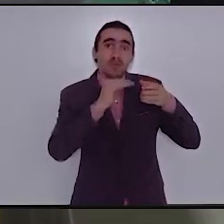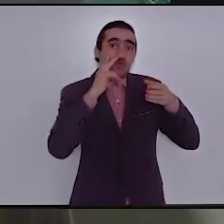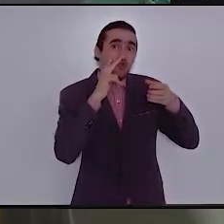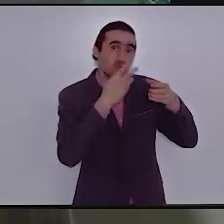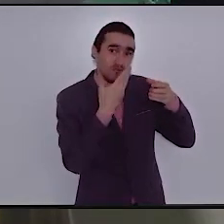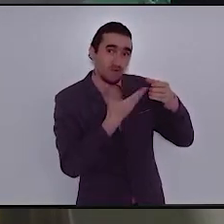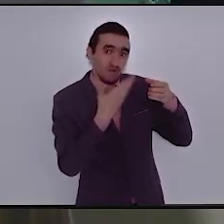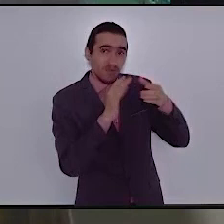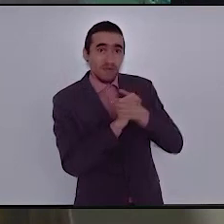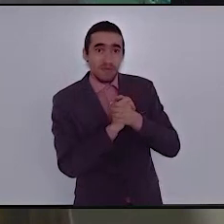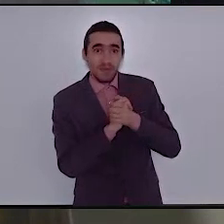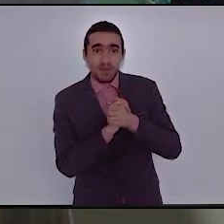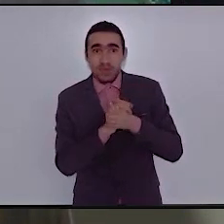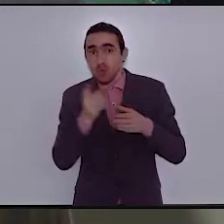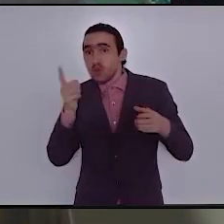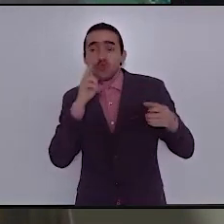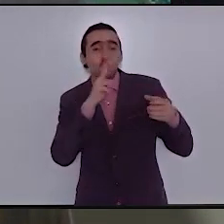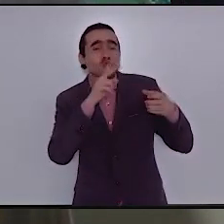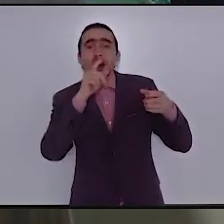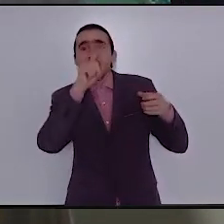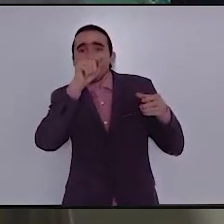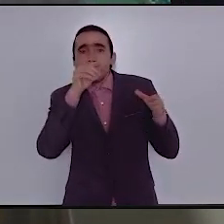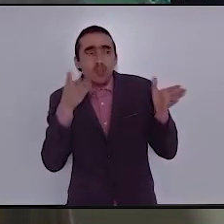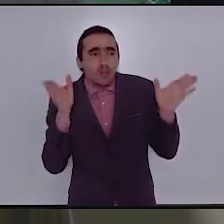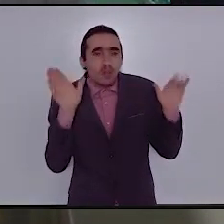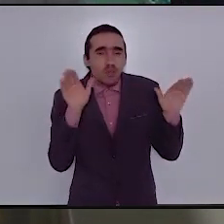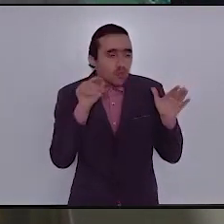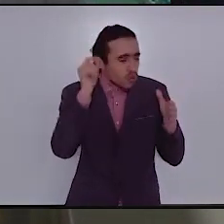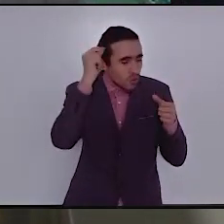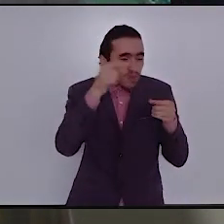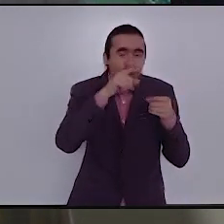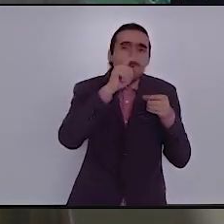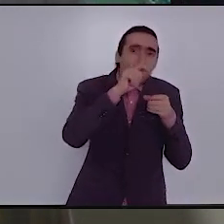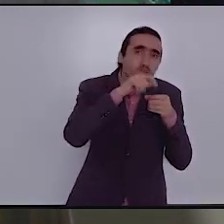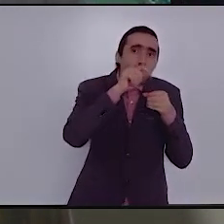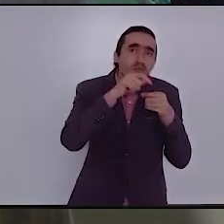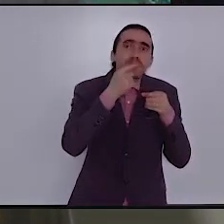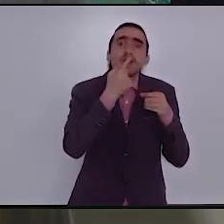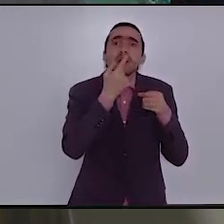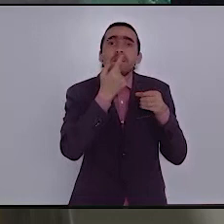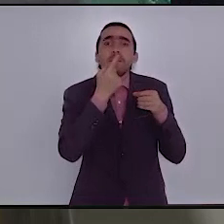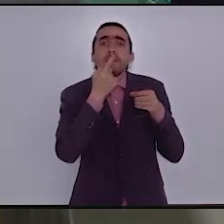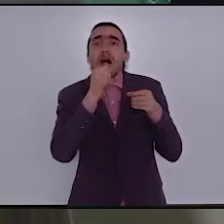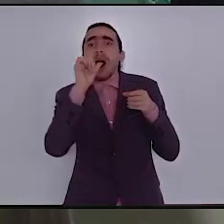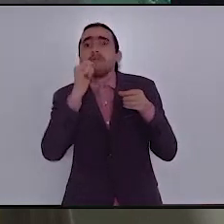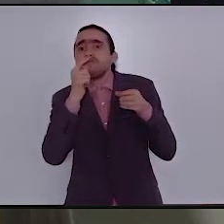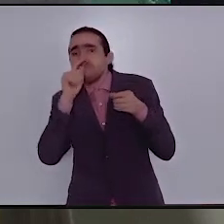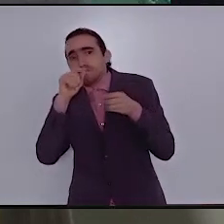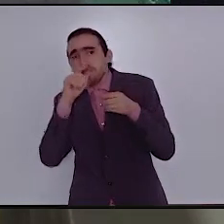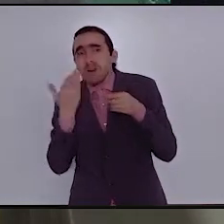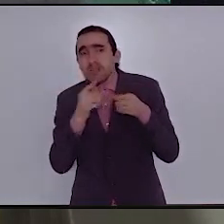لا، لن يستطيع انظروا لا يصل الماء إلى منقاره ما الذي فعله الغراب؟